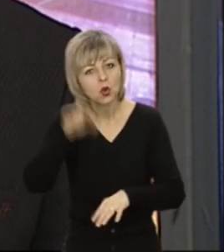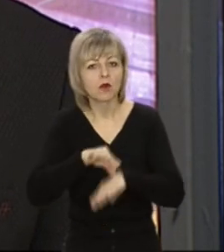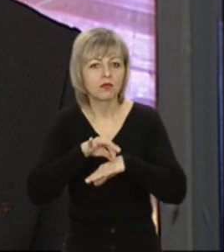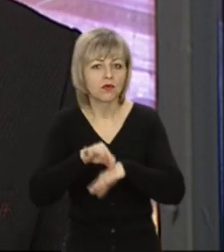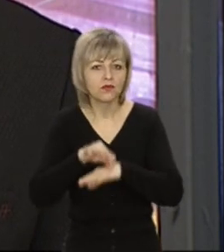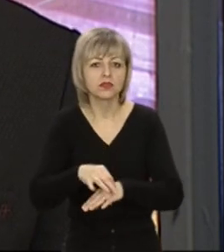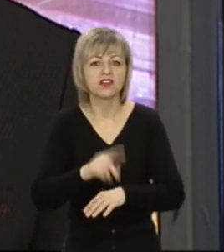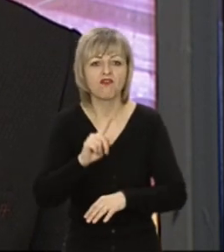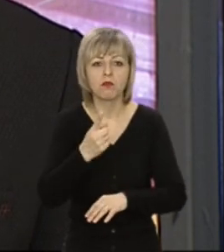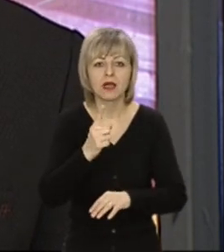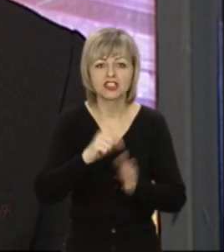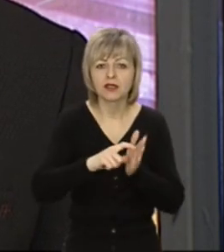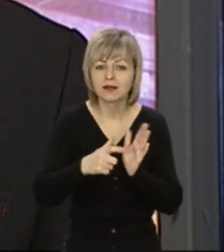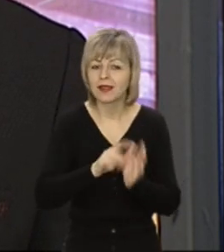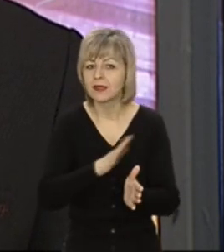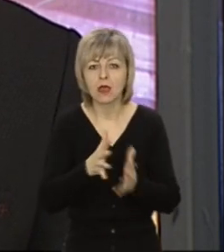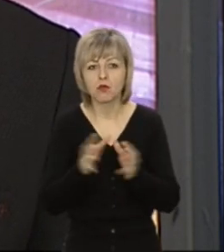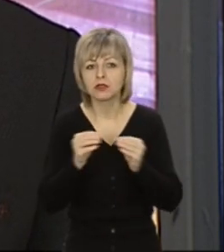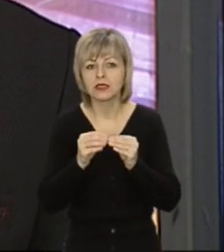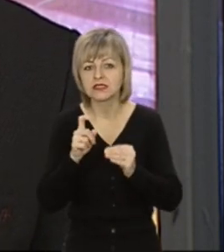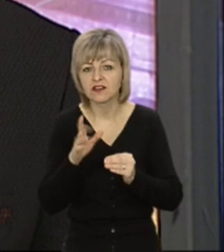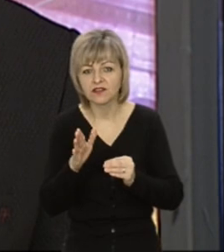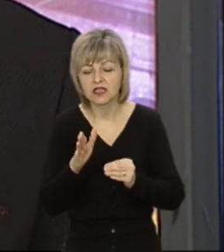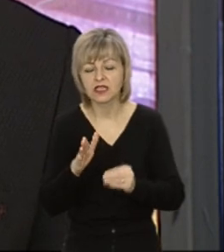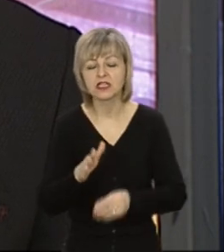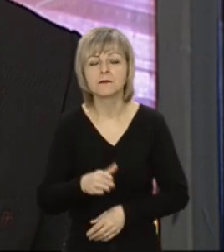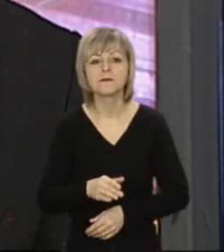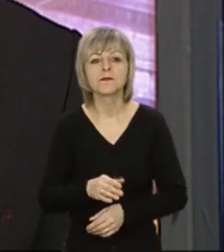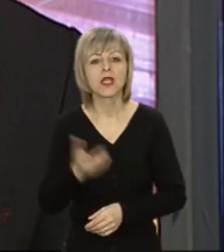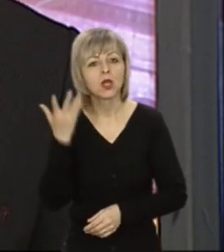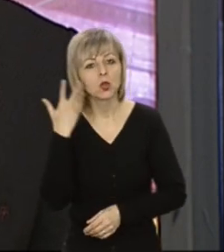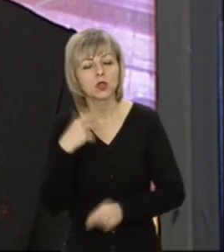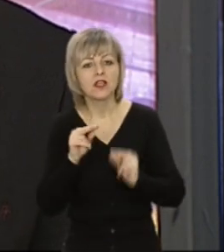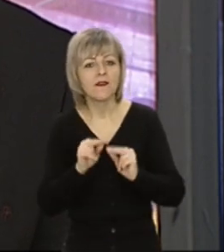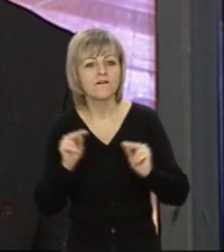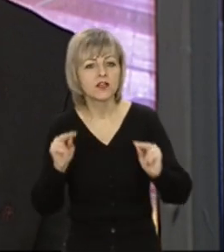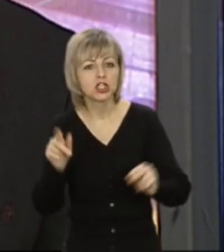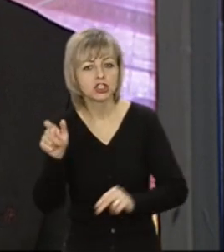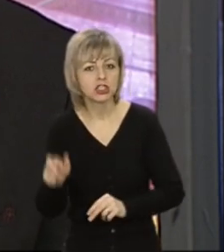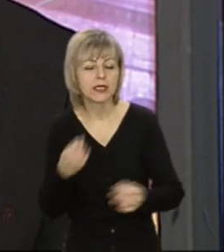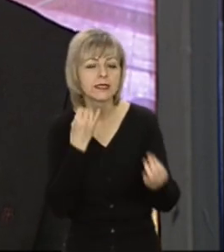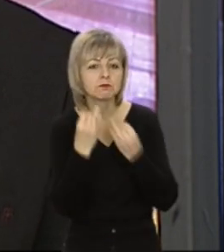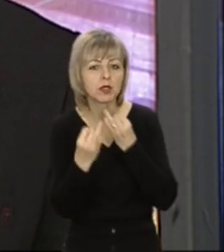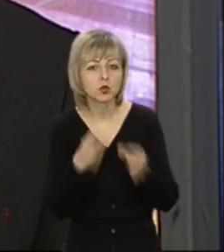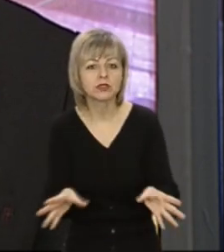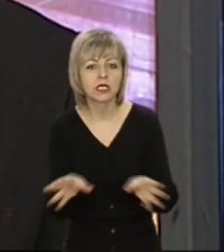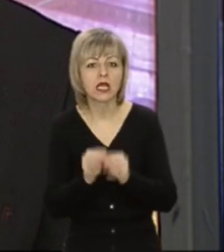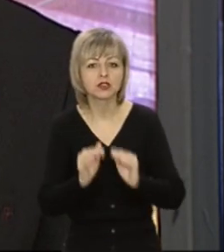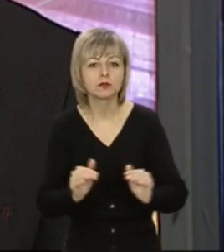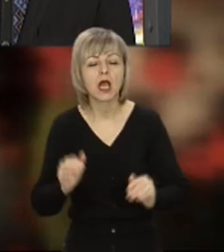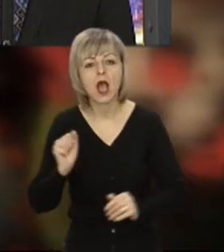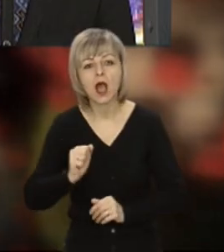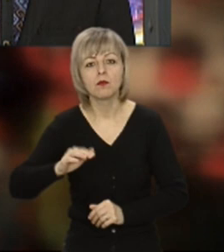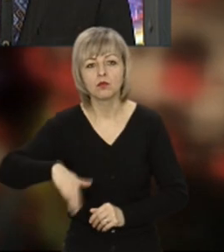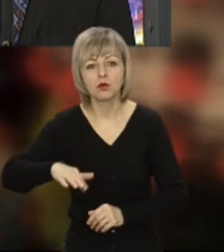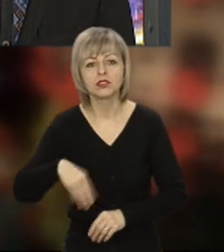ну, скажімо, в перших класах, там, не більше 10 хвилин в синхронному режимі. Тобто, коли вчитель спілкується із дітками. Ну, а